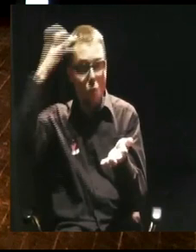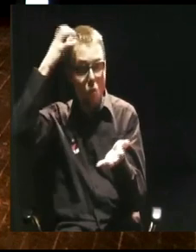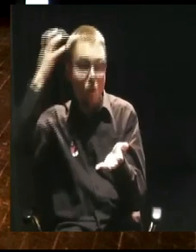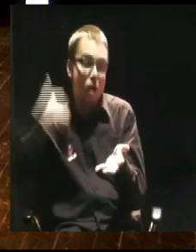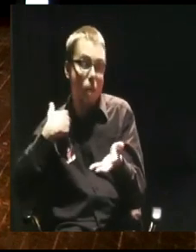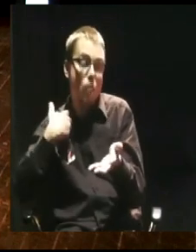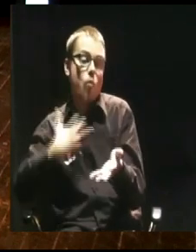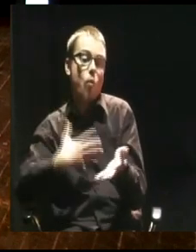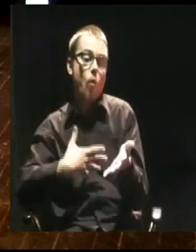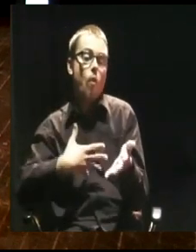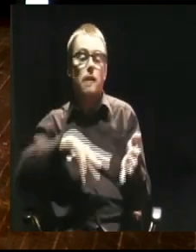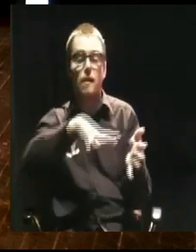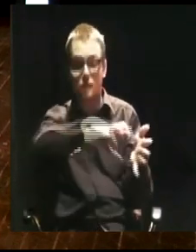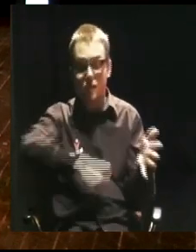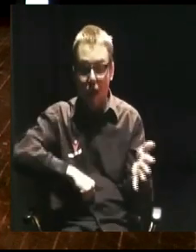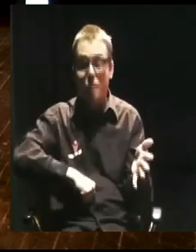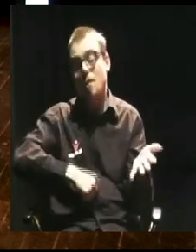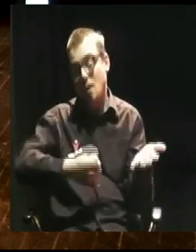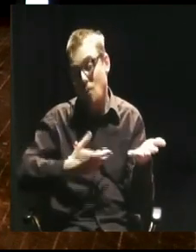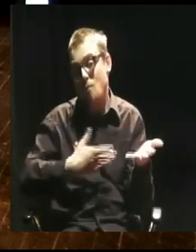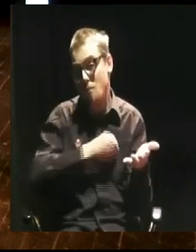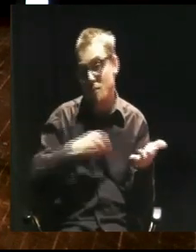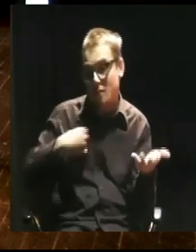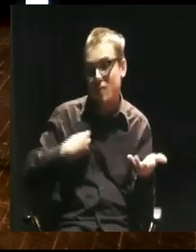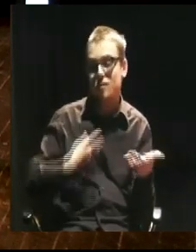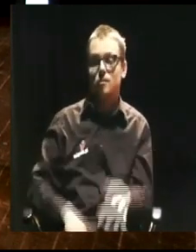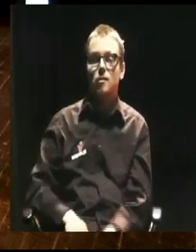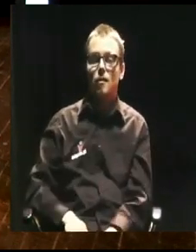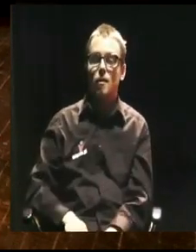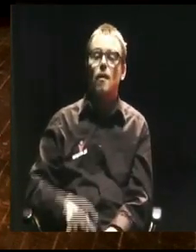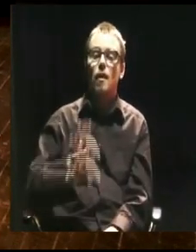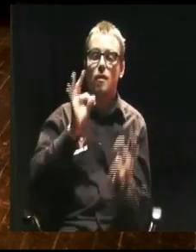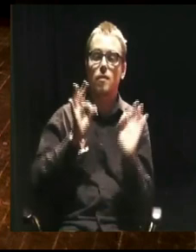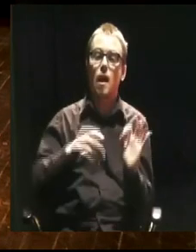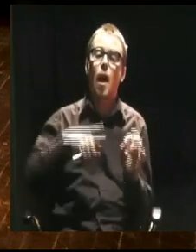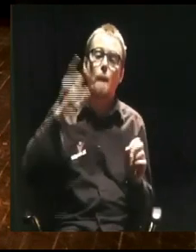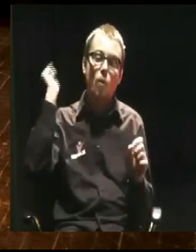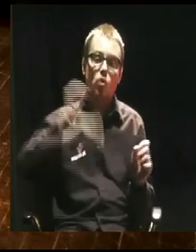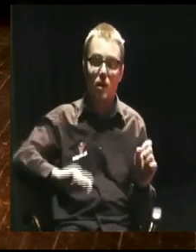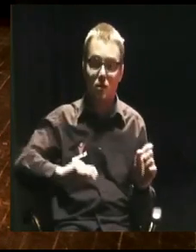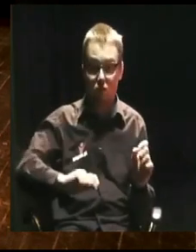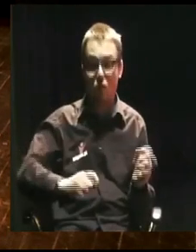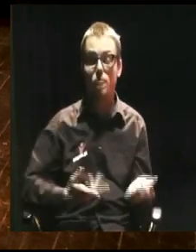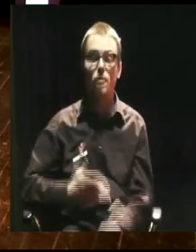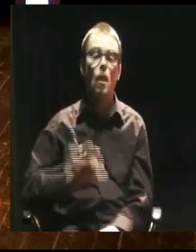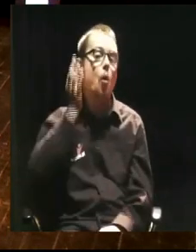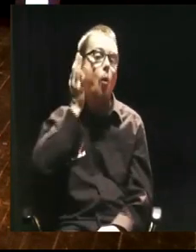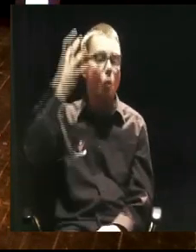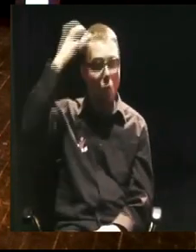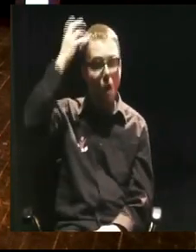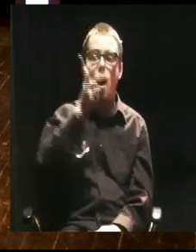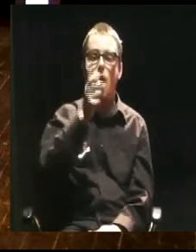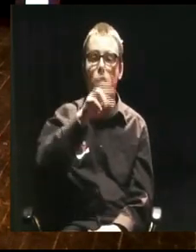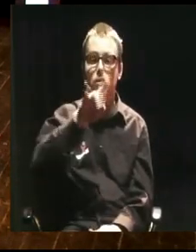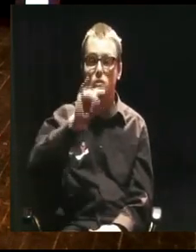Gdyby Katarzyna II, ta sama, nie zajęła się kwestią życia albo inaczej, śmierci swojego męża, to może nie